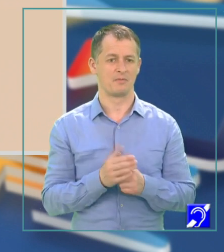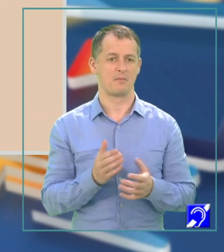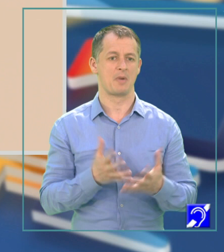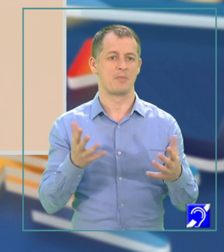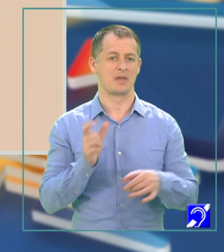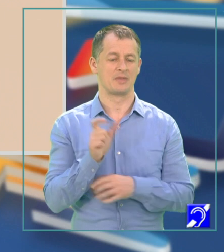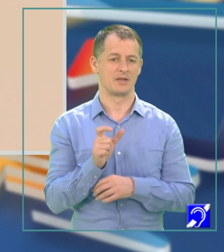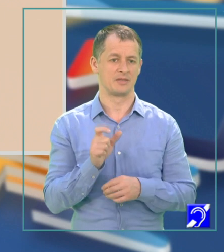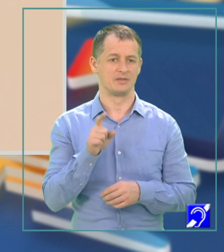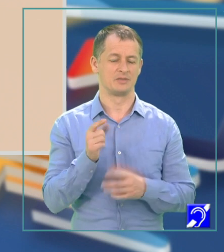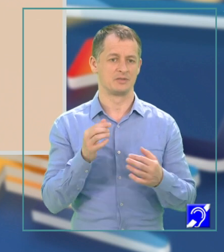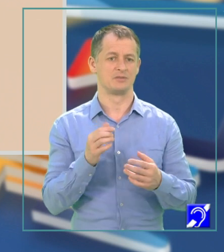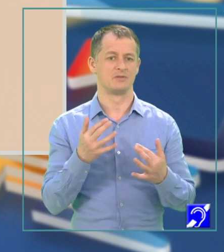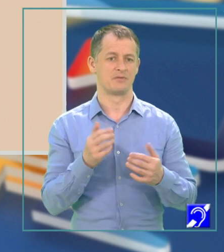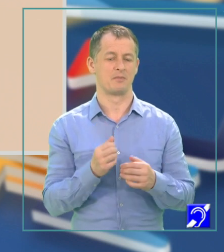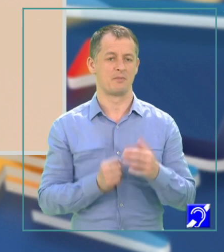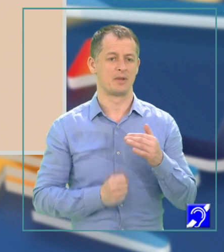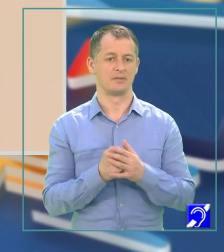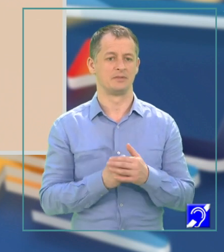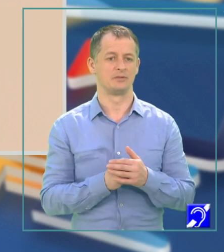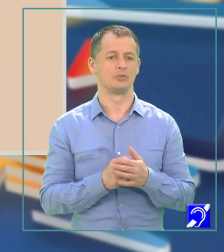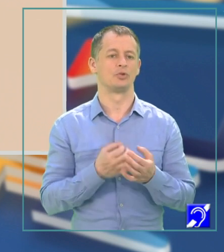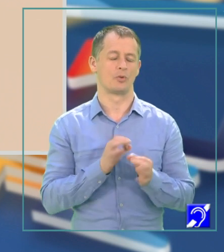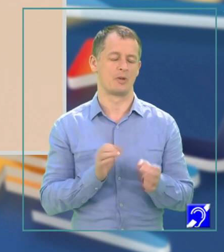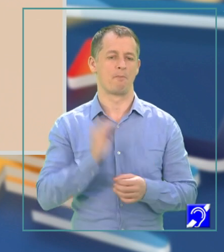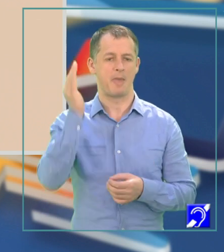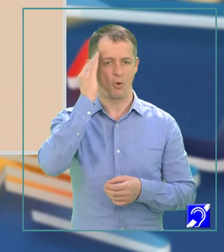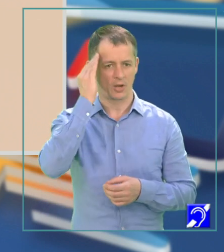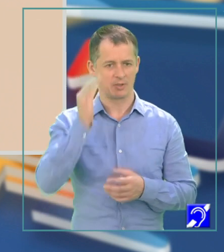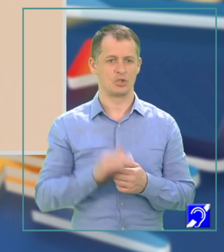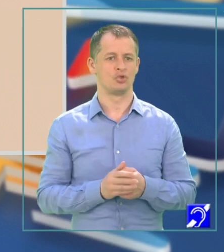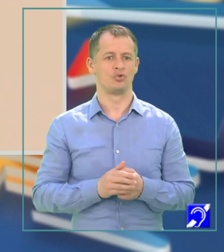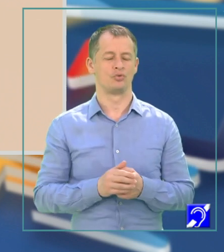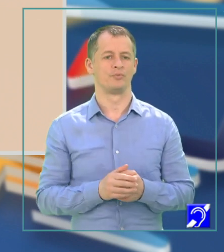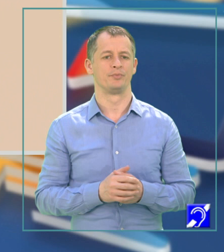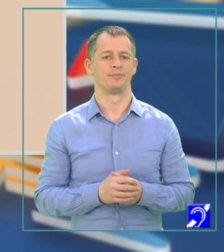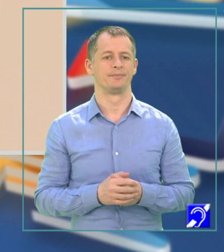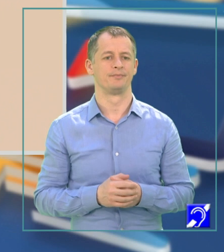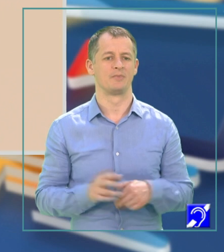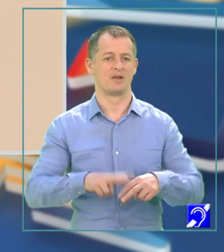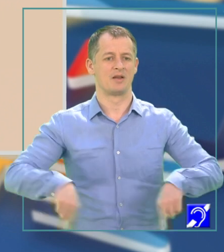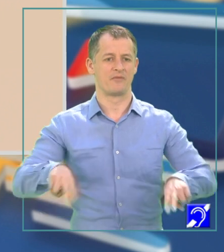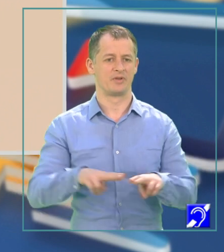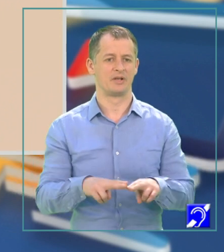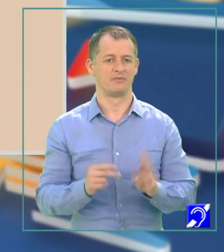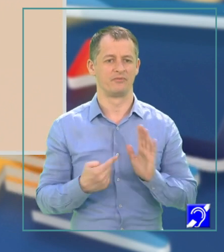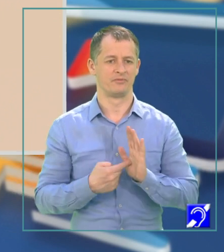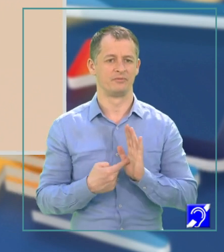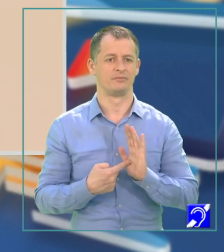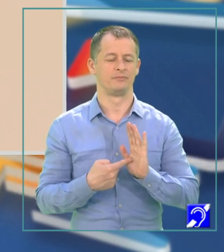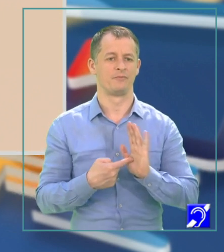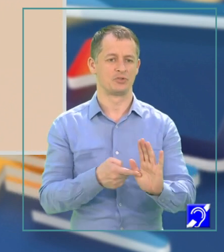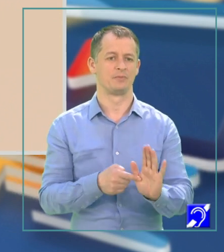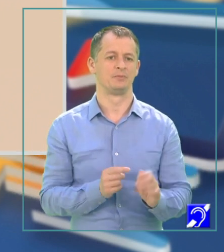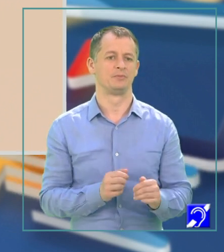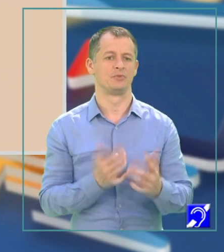mare decât cif max și evident că o voi memora în cif max și cif min. La final voi afișa cifra minimă și